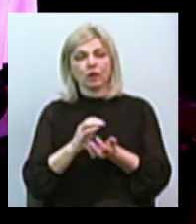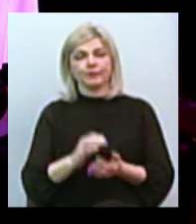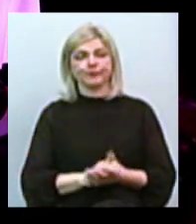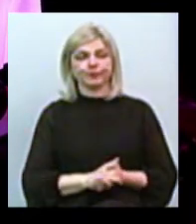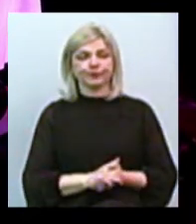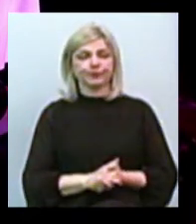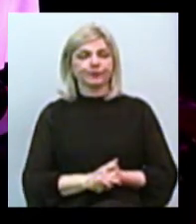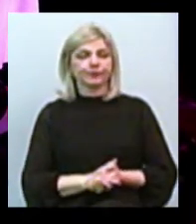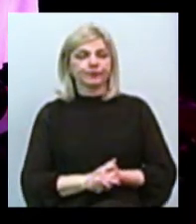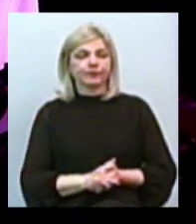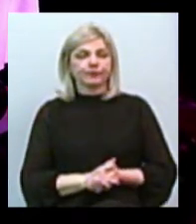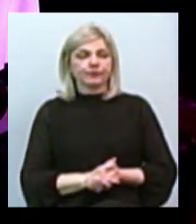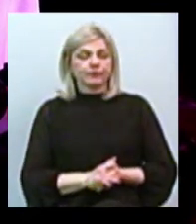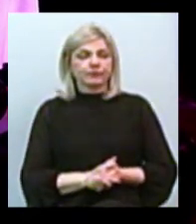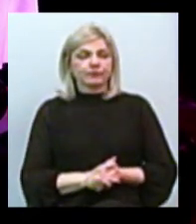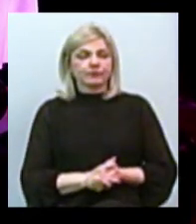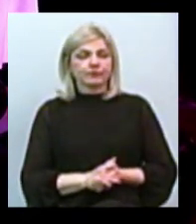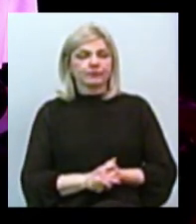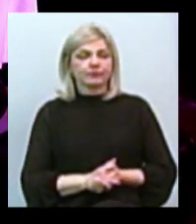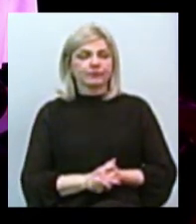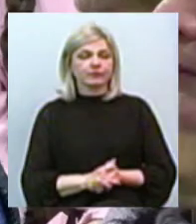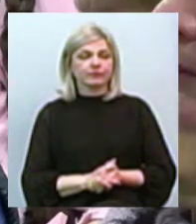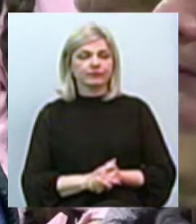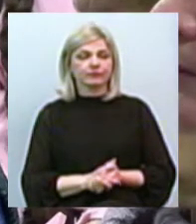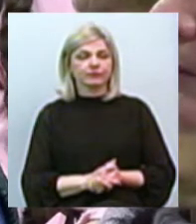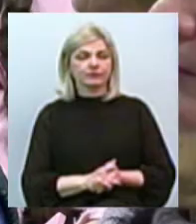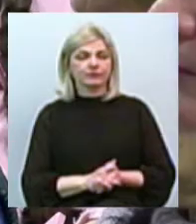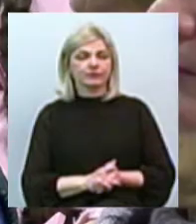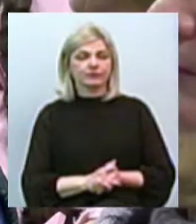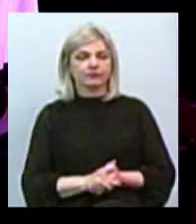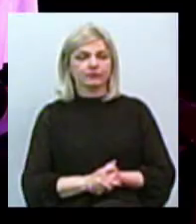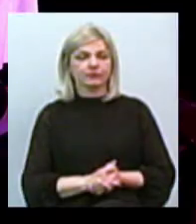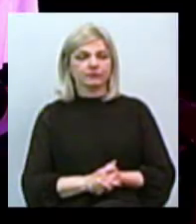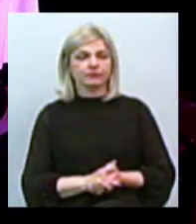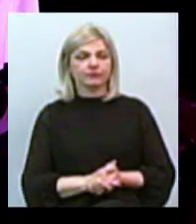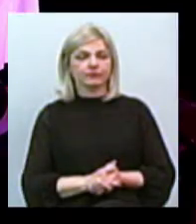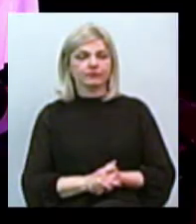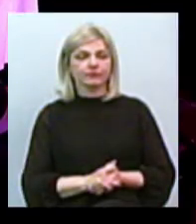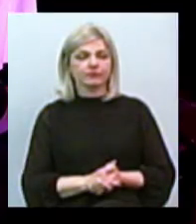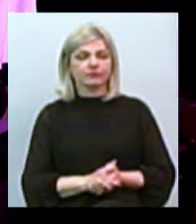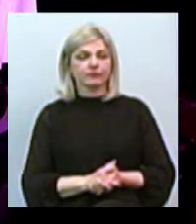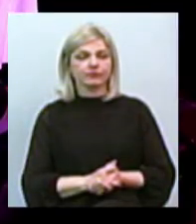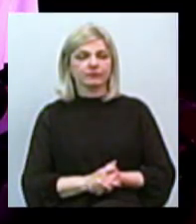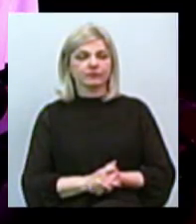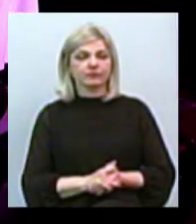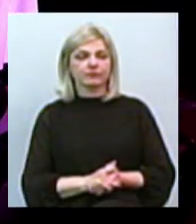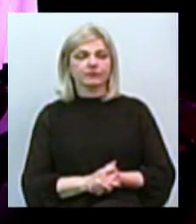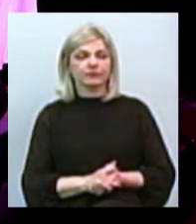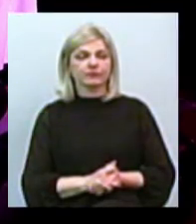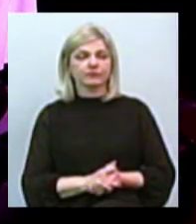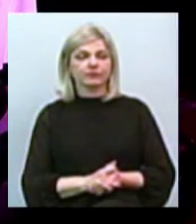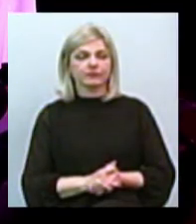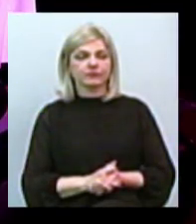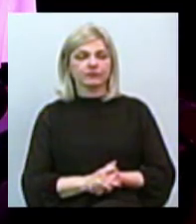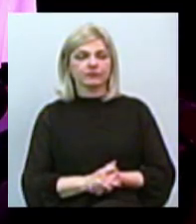Глядять на вас знизу вверх, і всі вони родились до війни, пані. Війну? Пані.